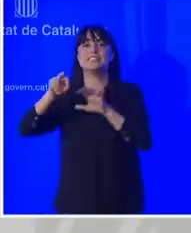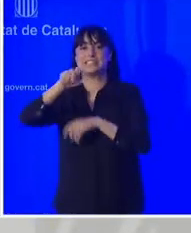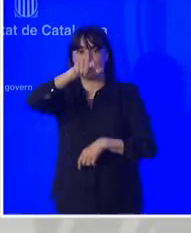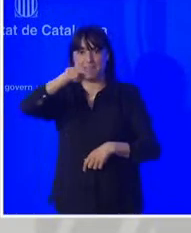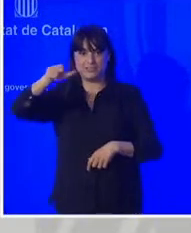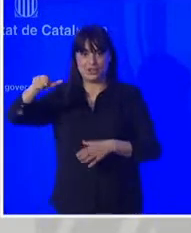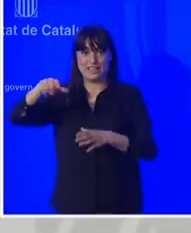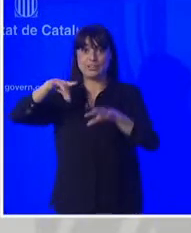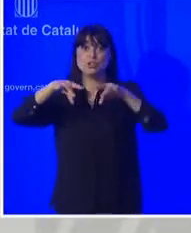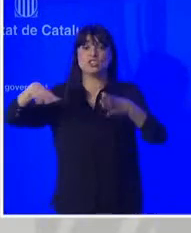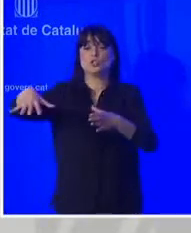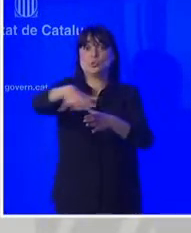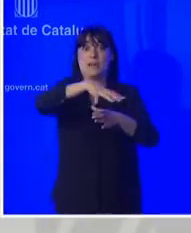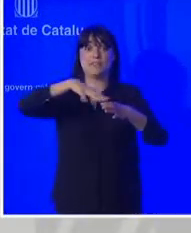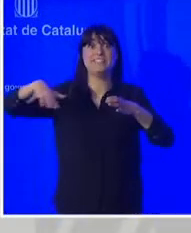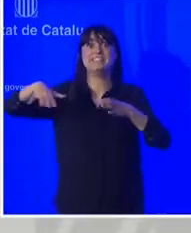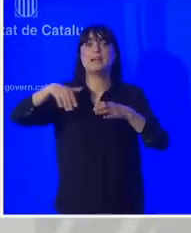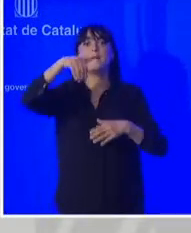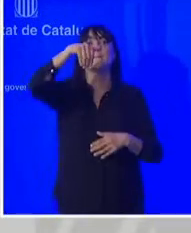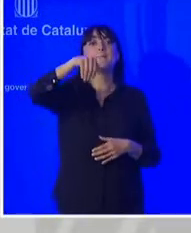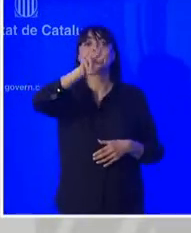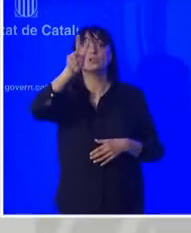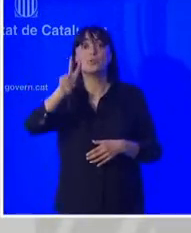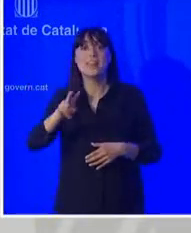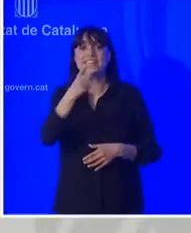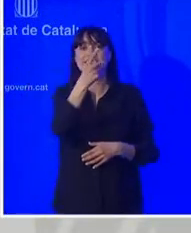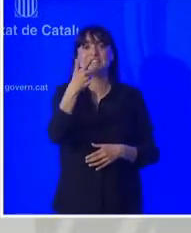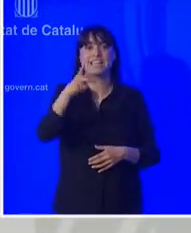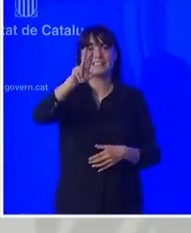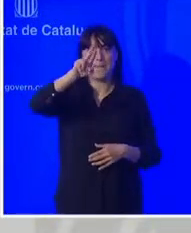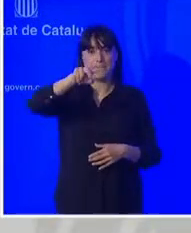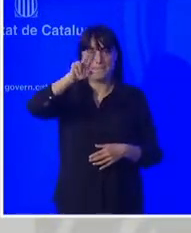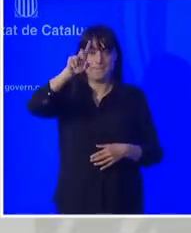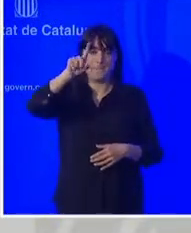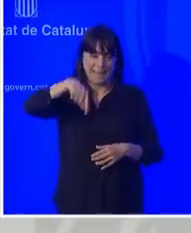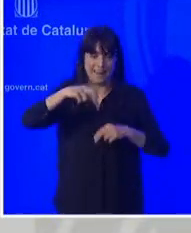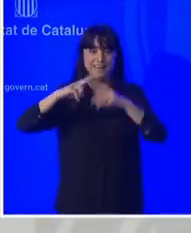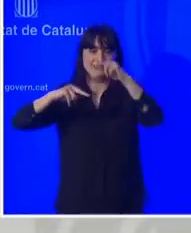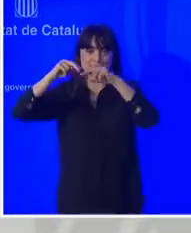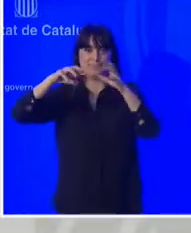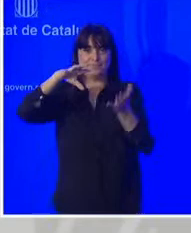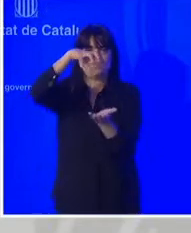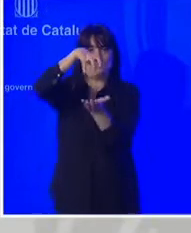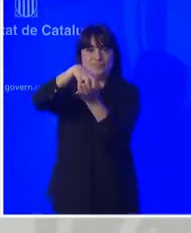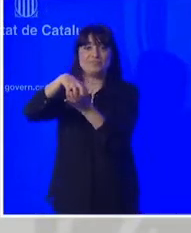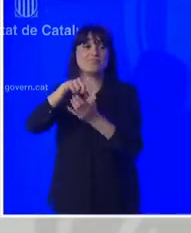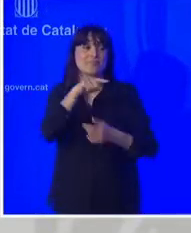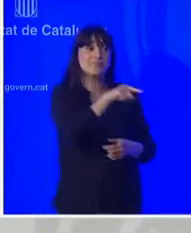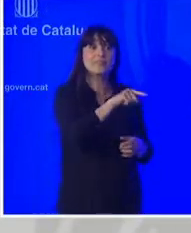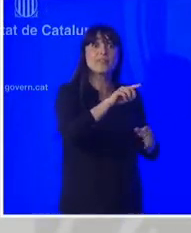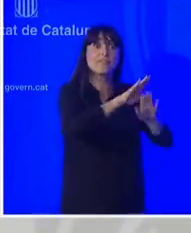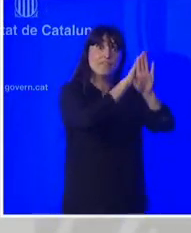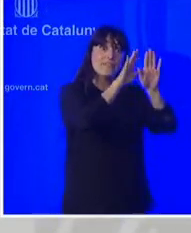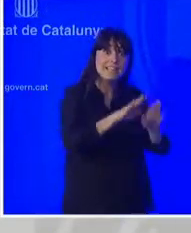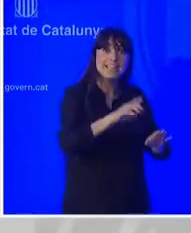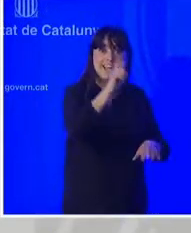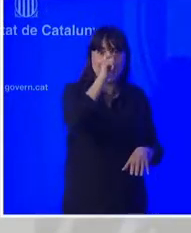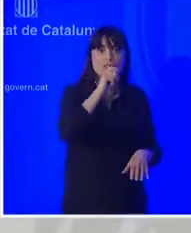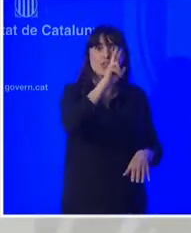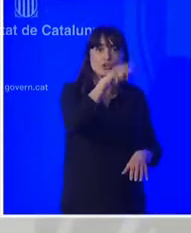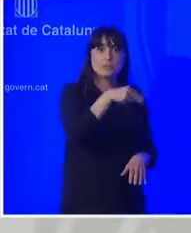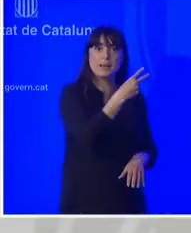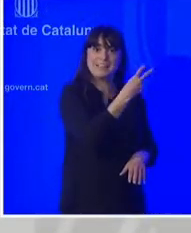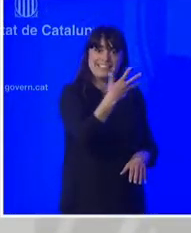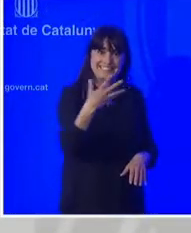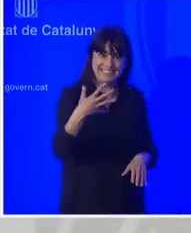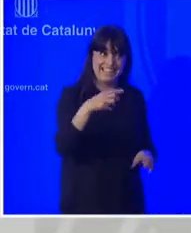superfície construïda de 13.000 metres quadrats. L'objectiu és que Trinitat Vella quedi buï de l'any 2025 i es